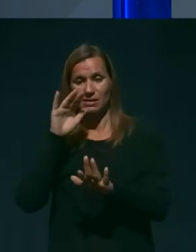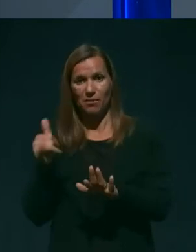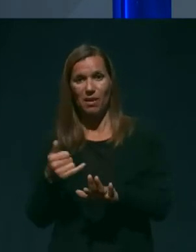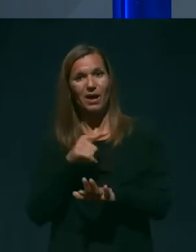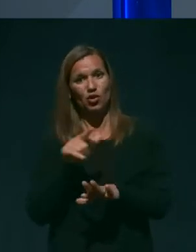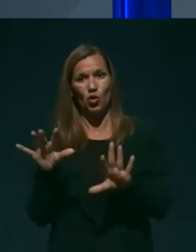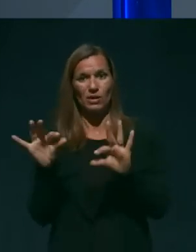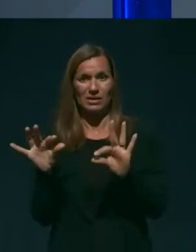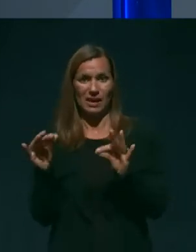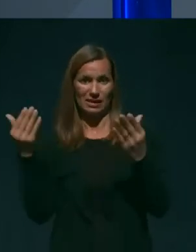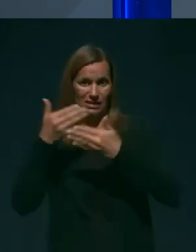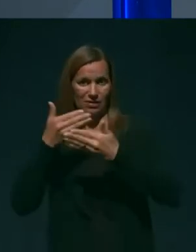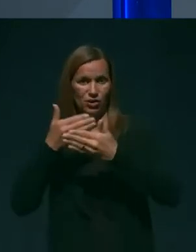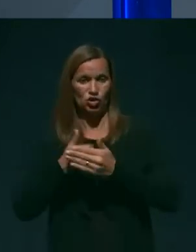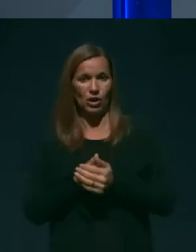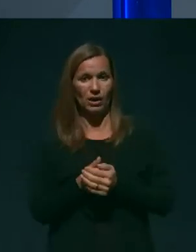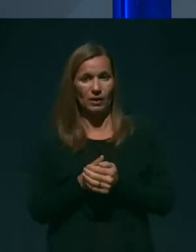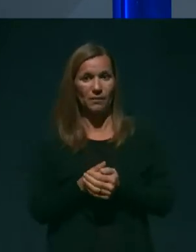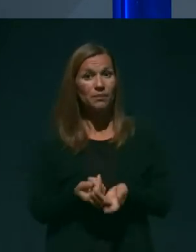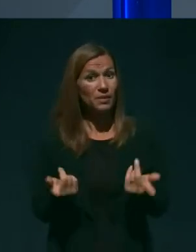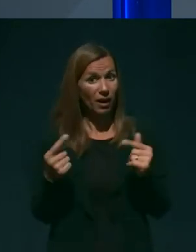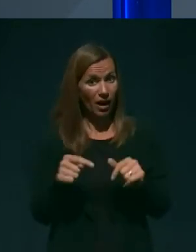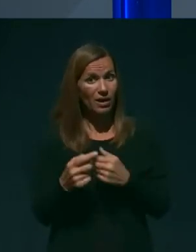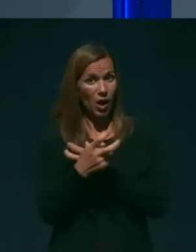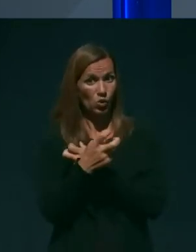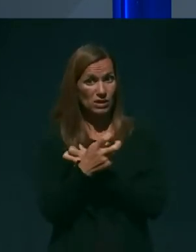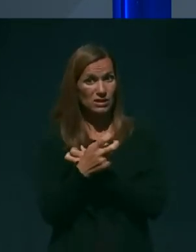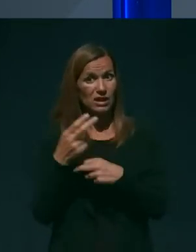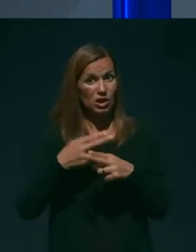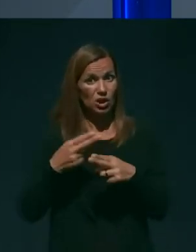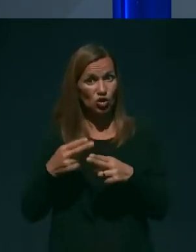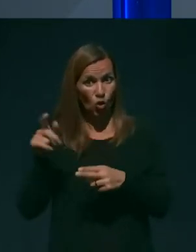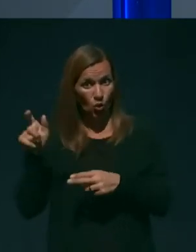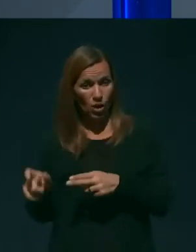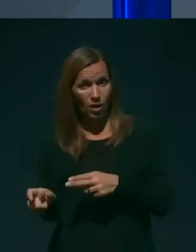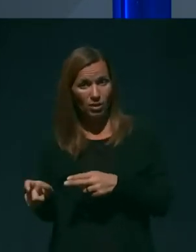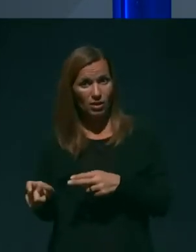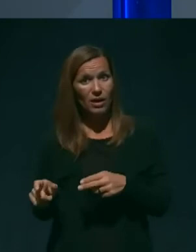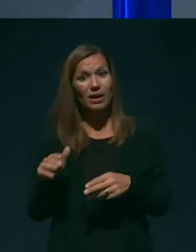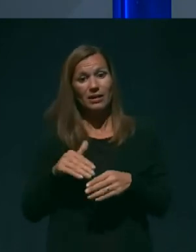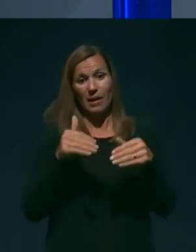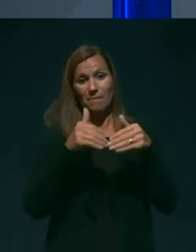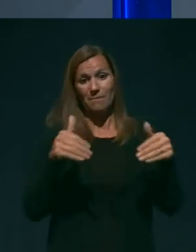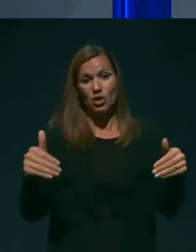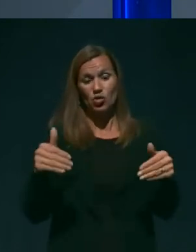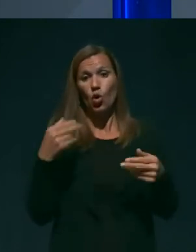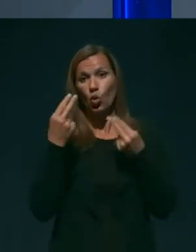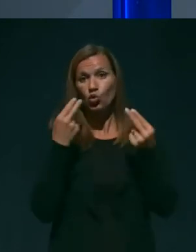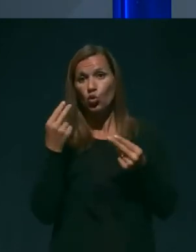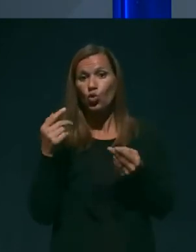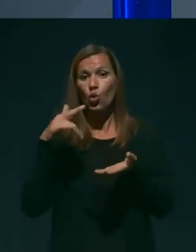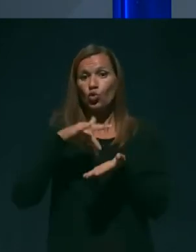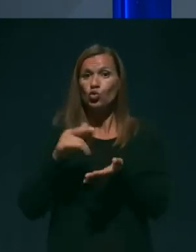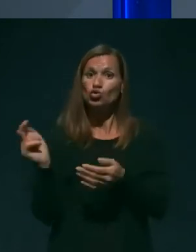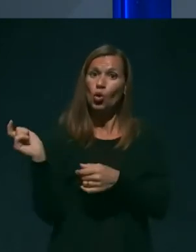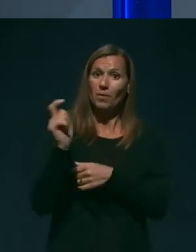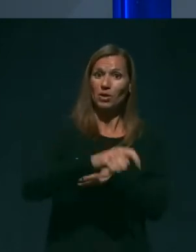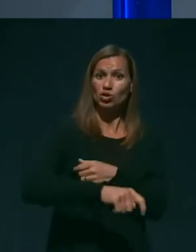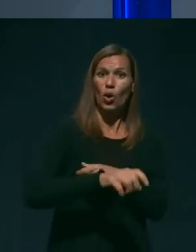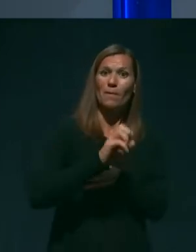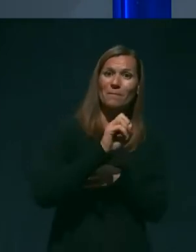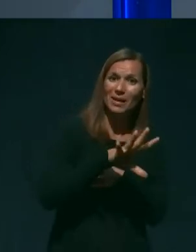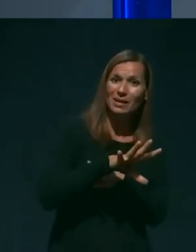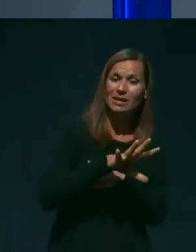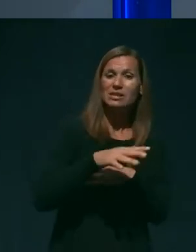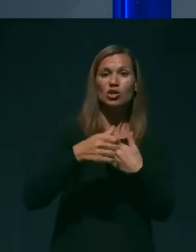zvečer. Ali je avstrijski državljan, ki je na mejno kontrolno točko prišel 15. ali 16.